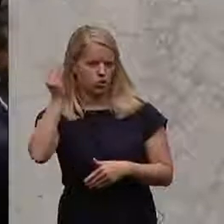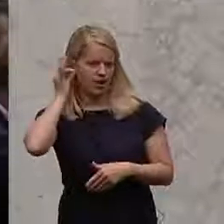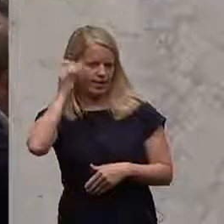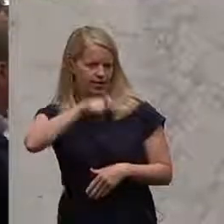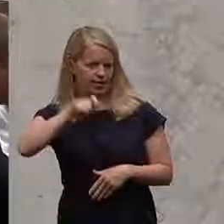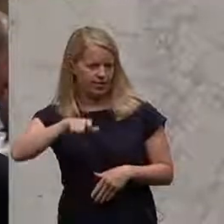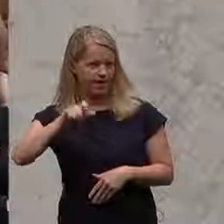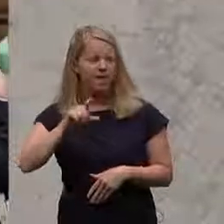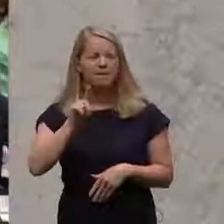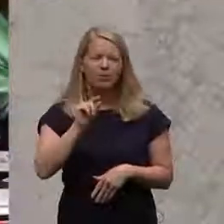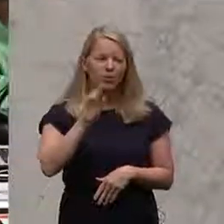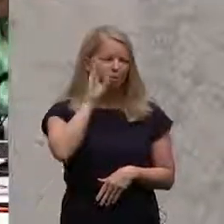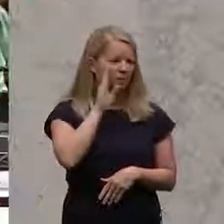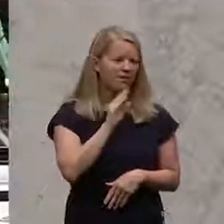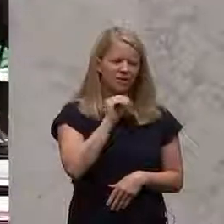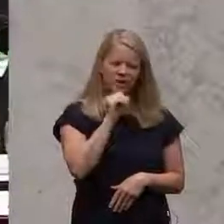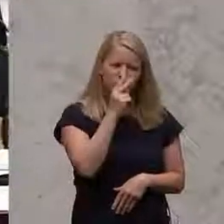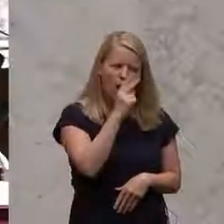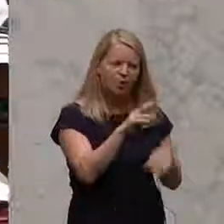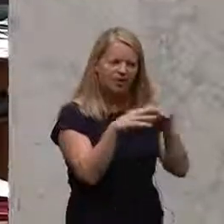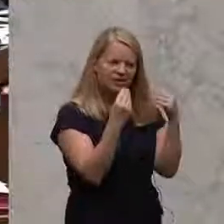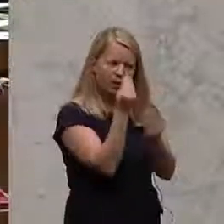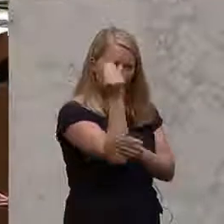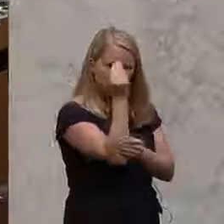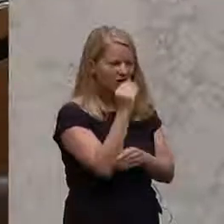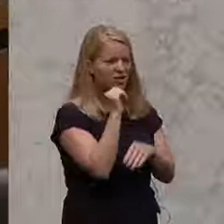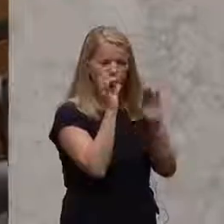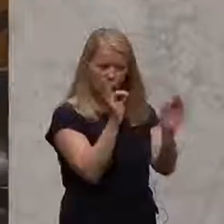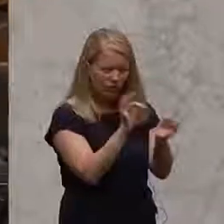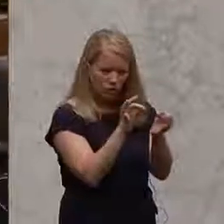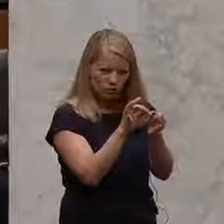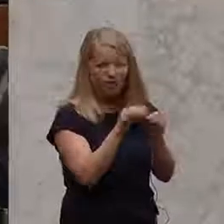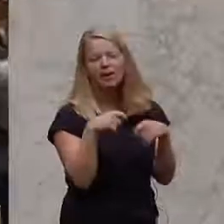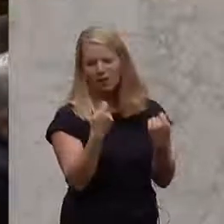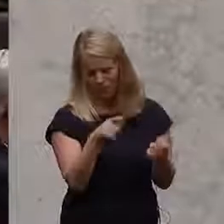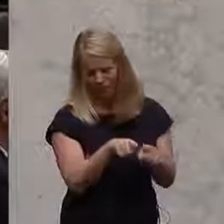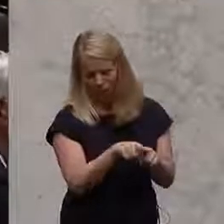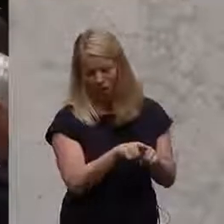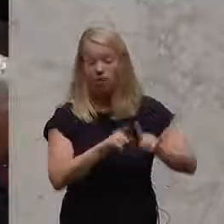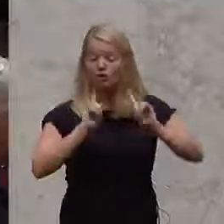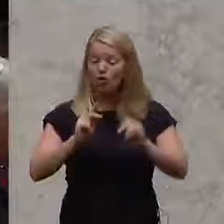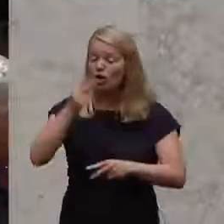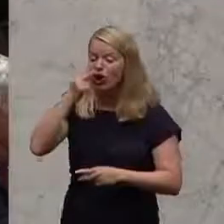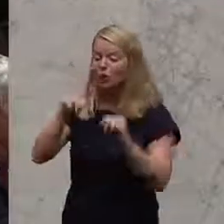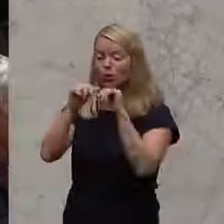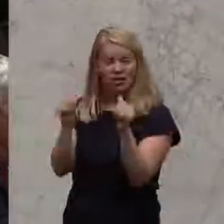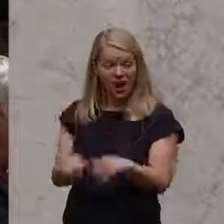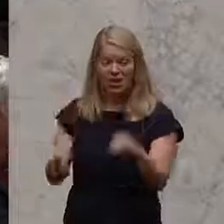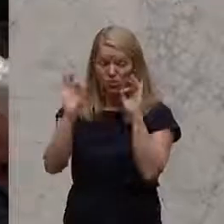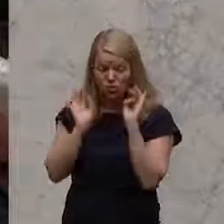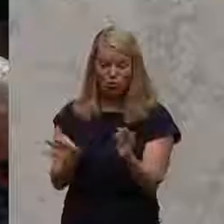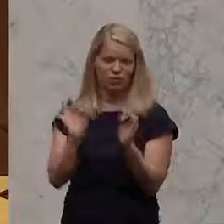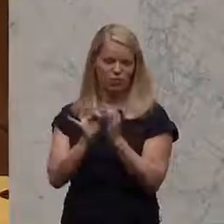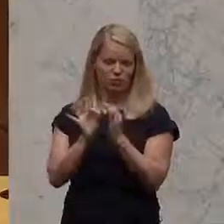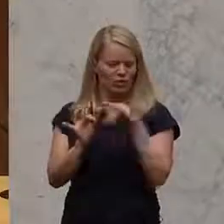uns doch bitte nicht an Gesamtschulmodellen, die nicht funktionieren. Die gibt es auch. Orientieren wir uns an jenen Modellen, die funktionieren. Und da